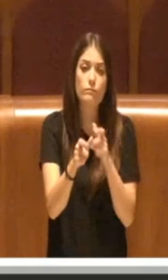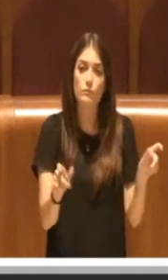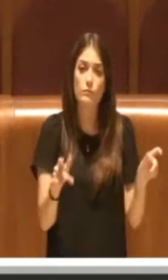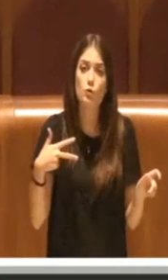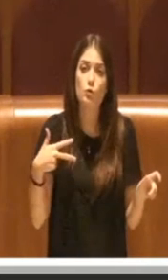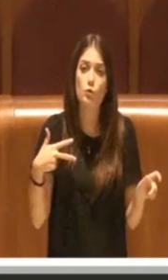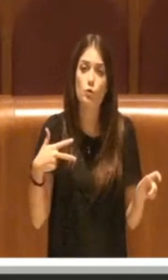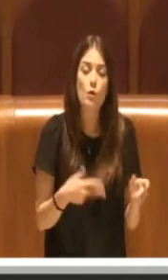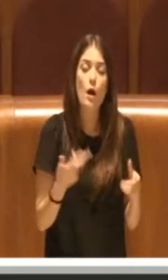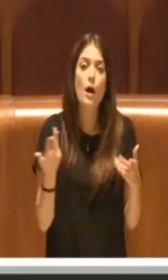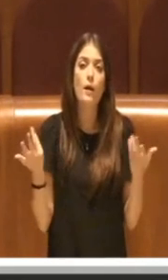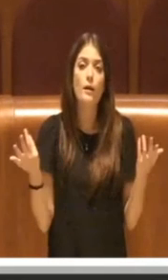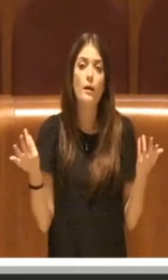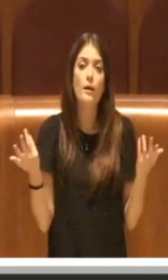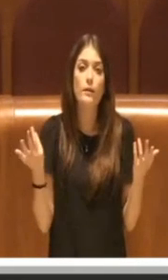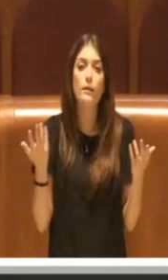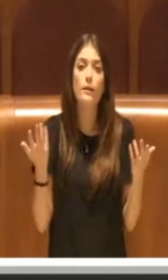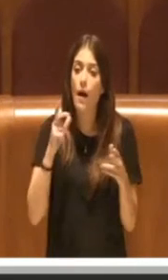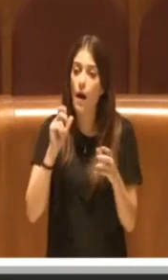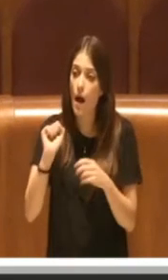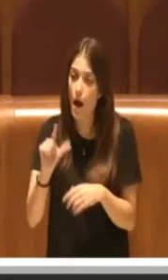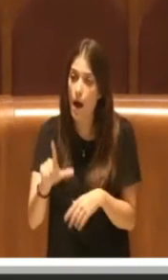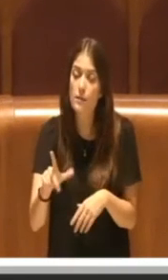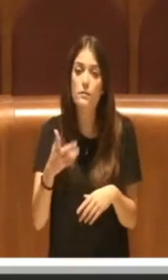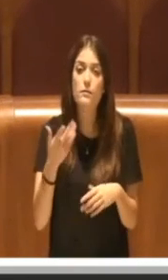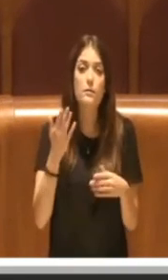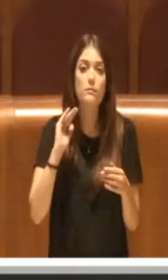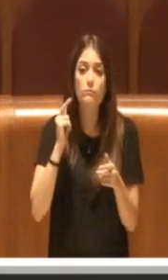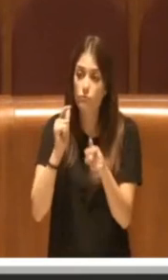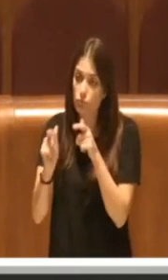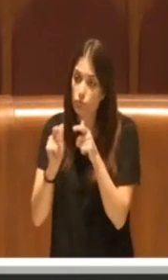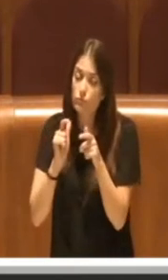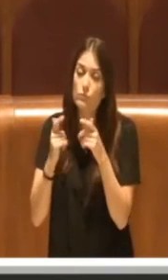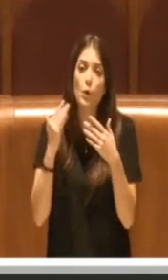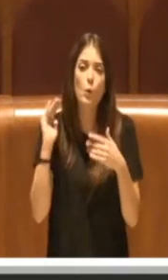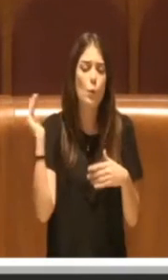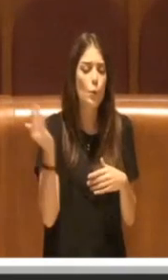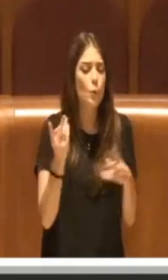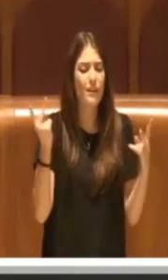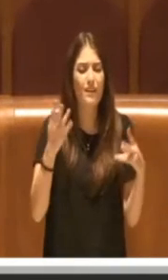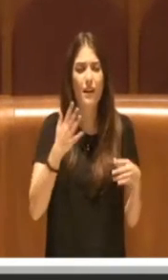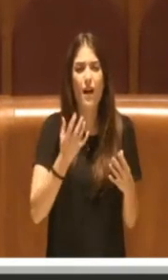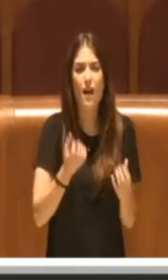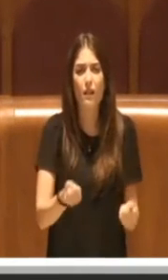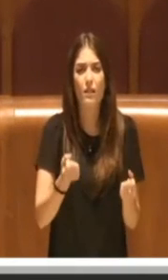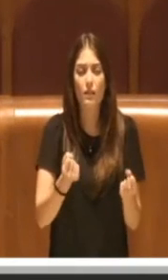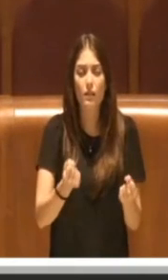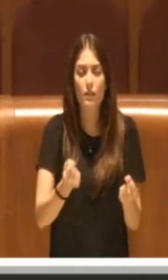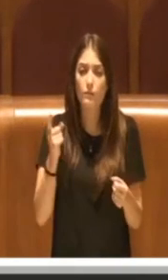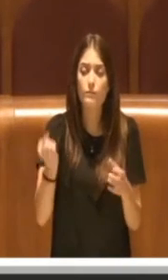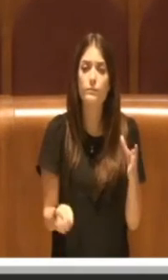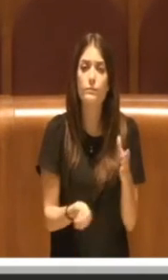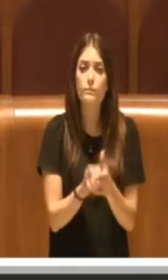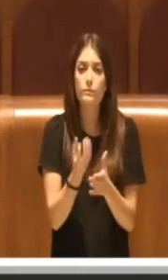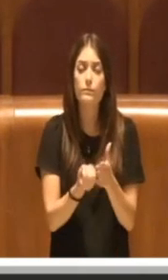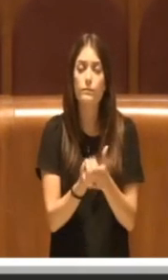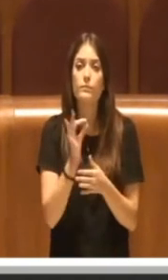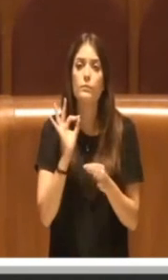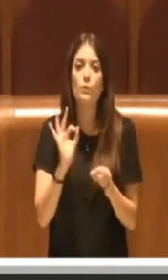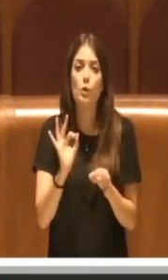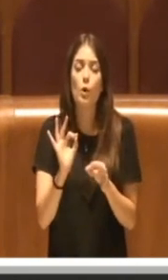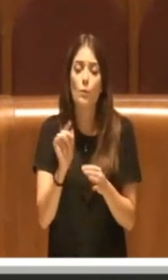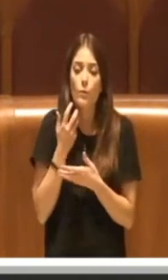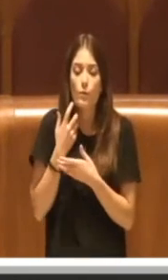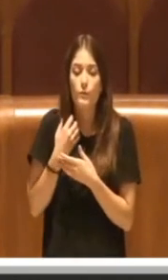con le ASL, con tutte le realtà e di aver prodotto quella che è